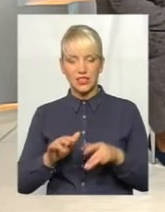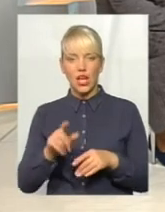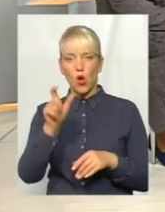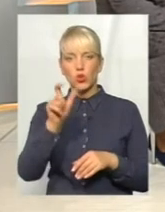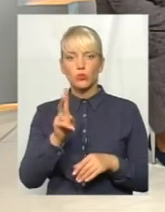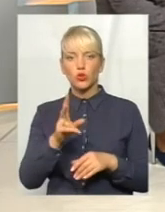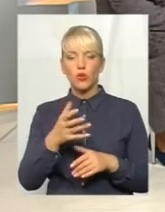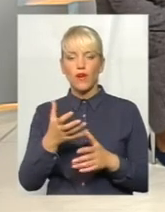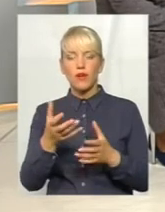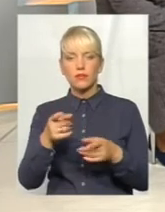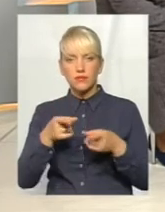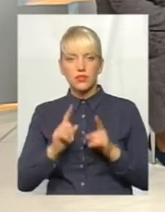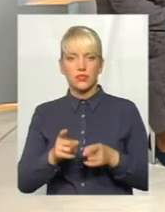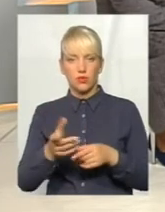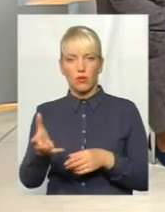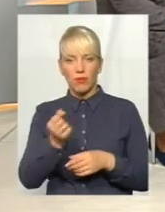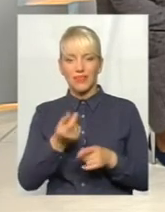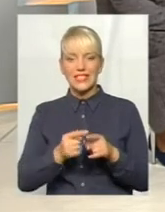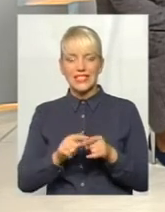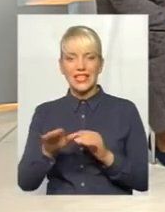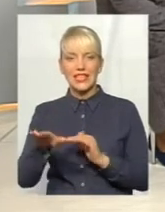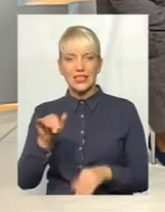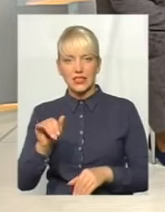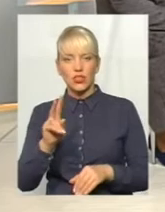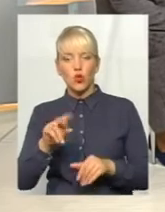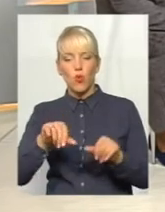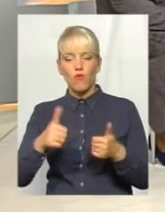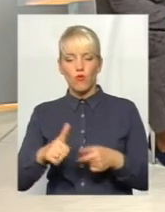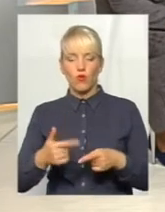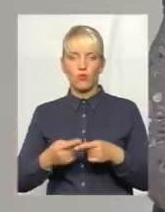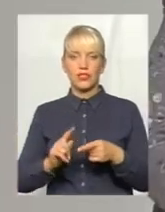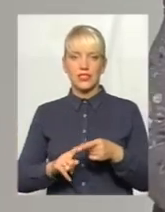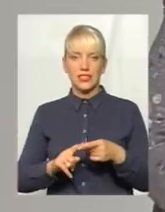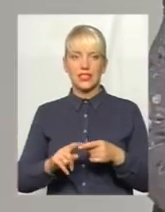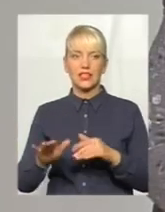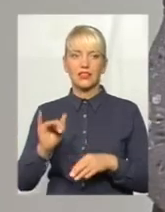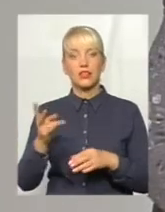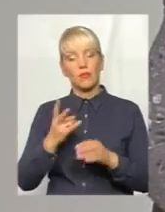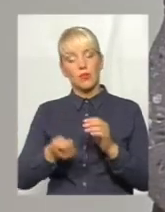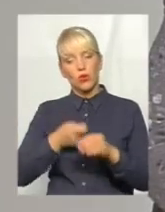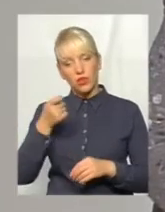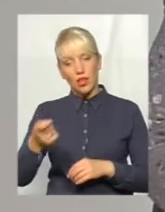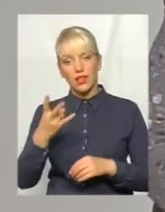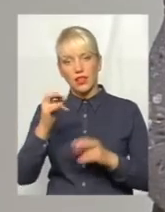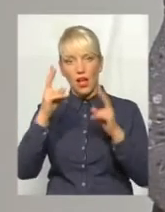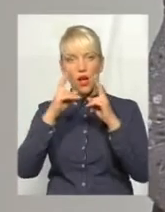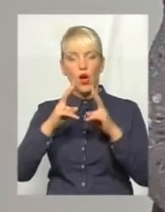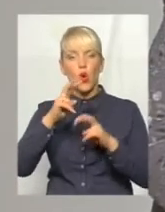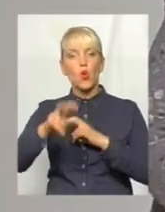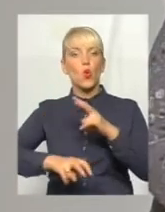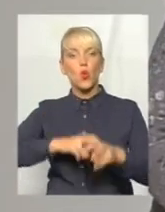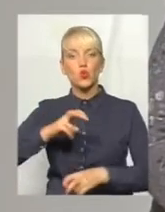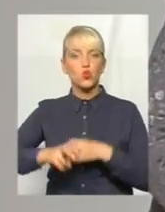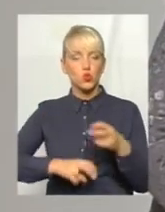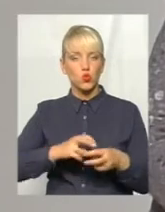взяла цей кредит, яка оформила цей кредит, подати на розшук, щоб його знайти і притягнути до відповідальності.